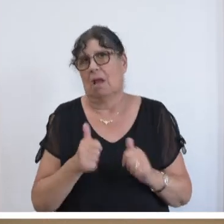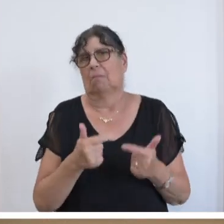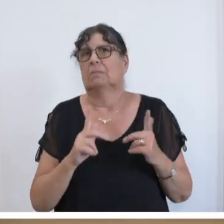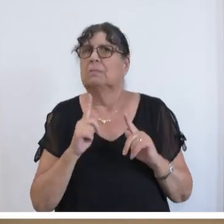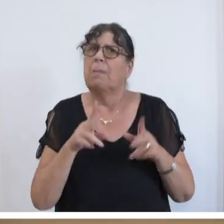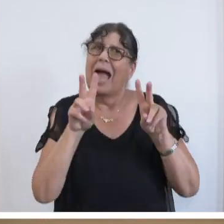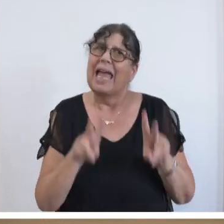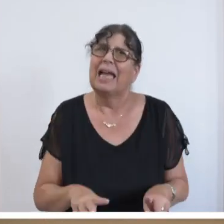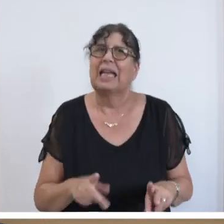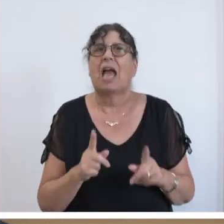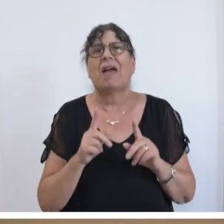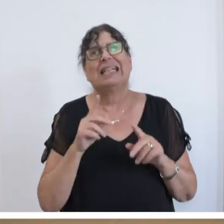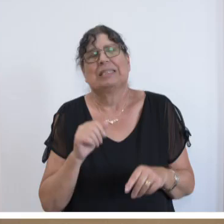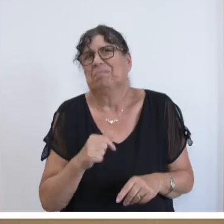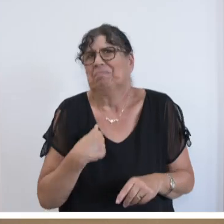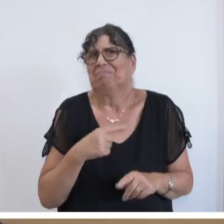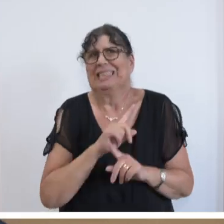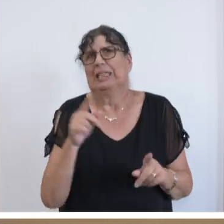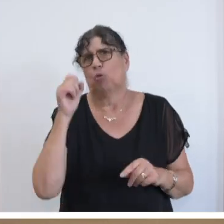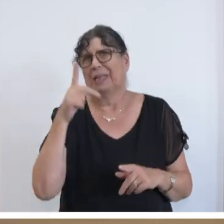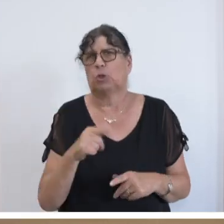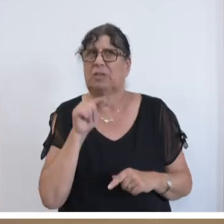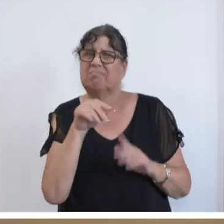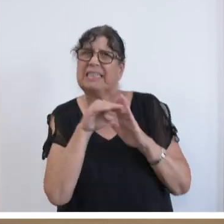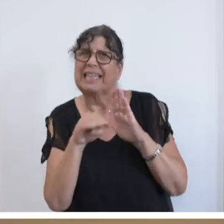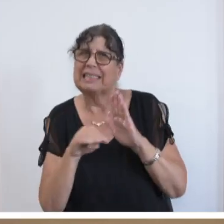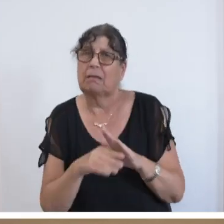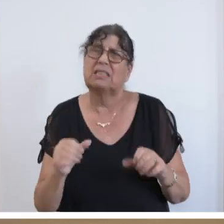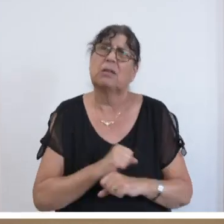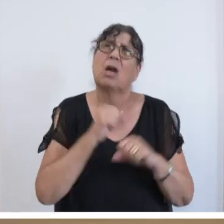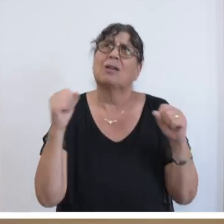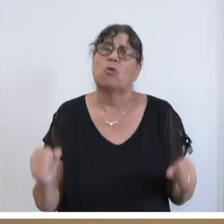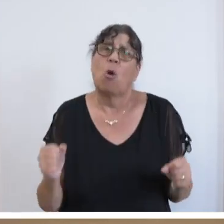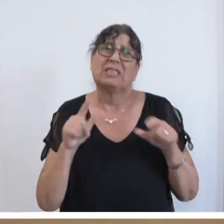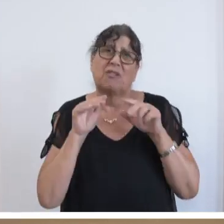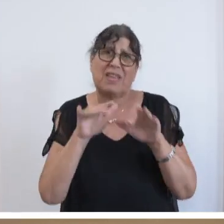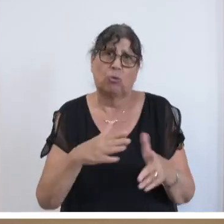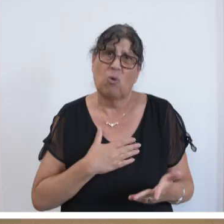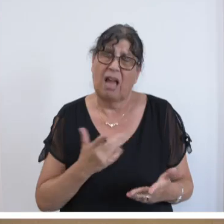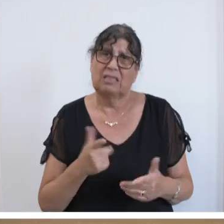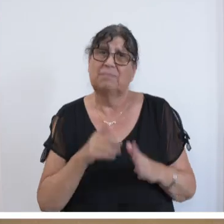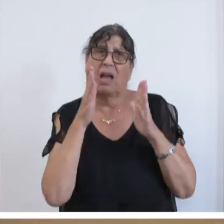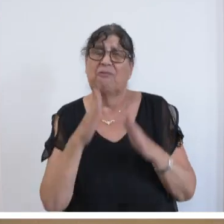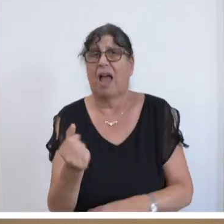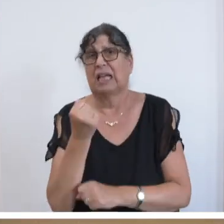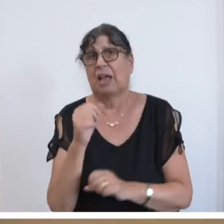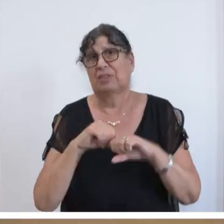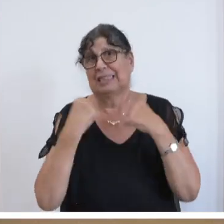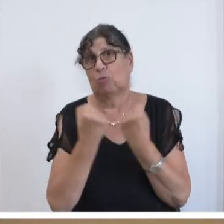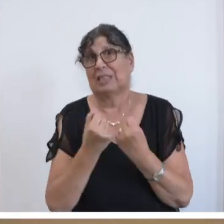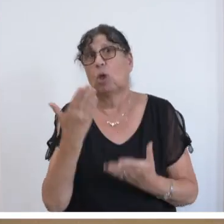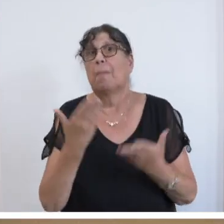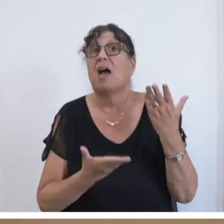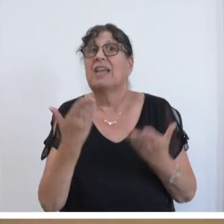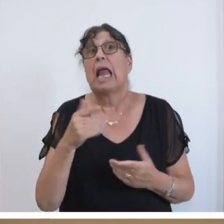Ehrlicherweise sind wir noch nicht ganz davon überzeugt, dass das Gesetz einen besonders großen Effekt haben wird auf die Fachkräftesituation. Vielleicht bietet aber die